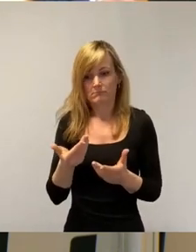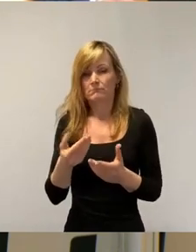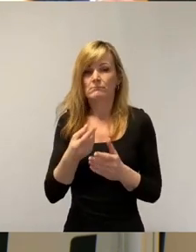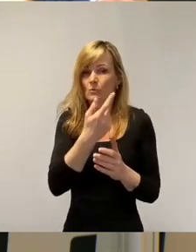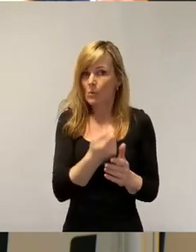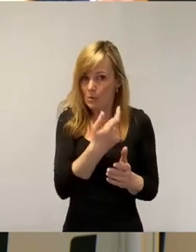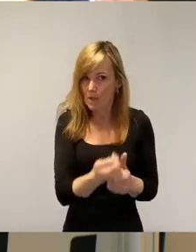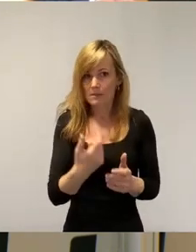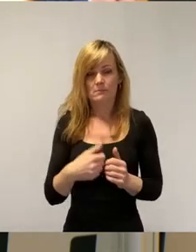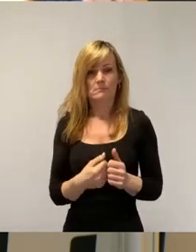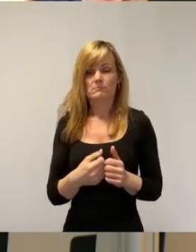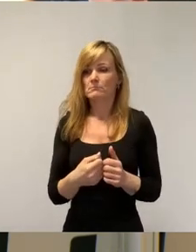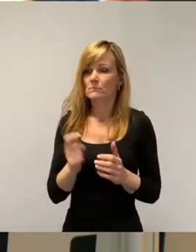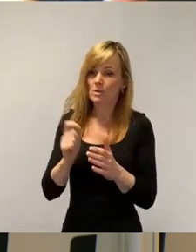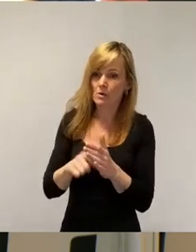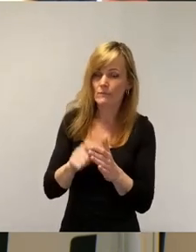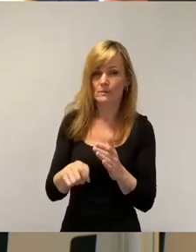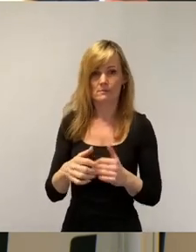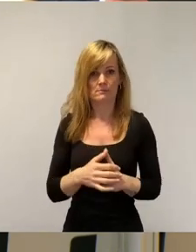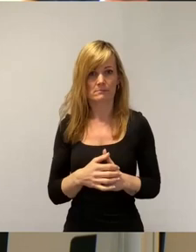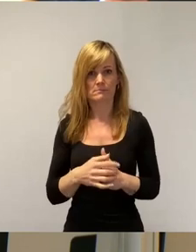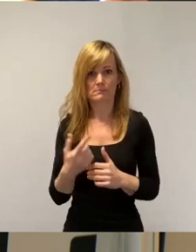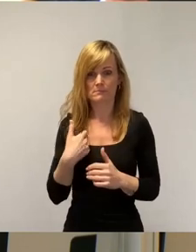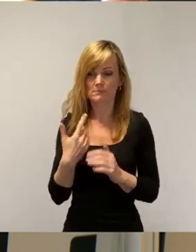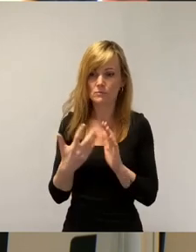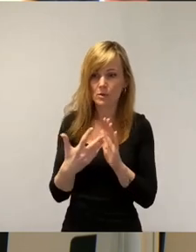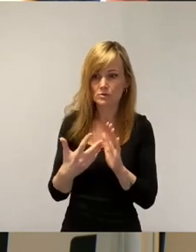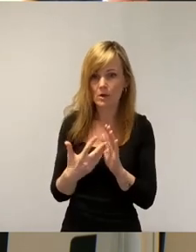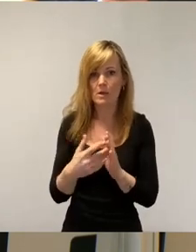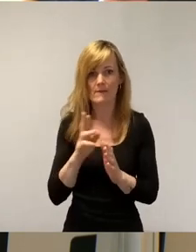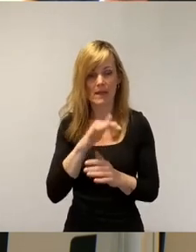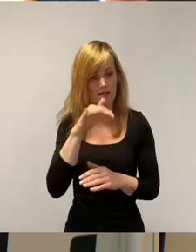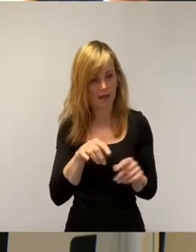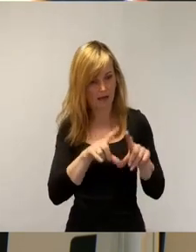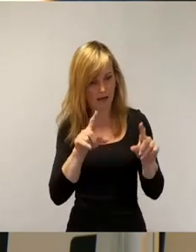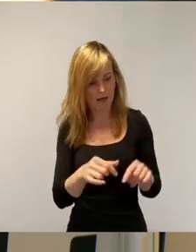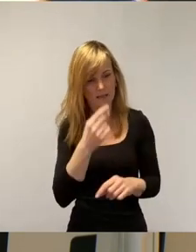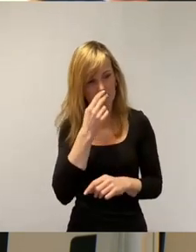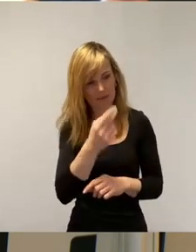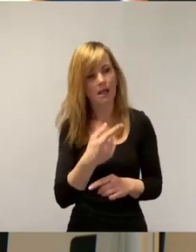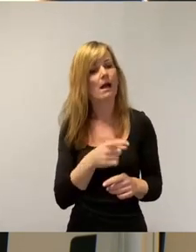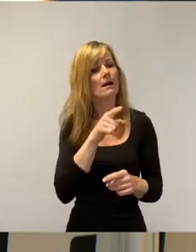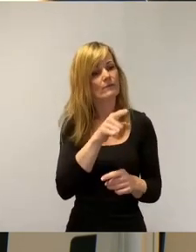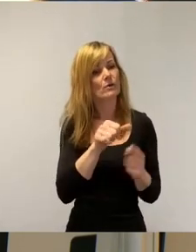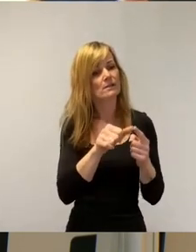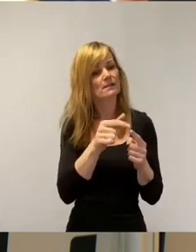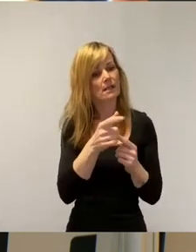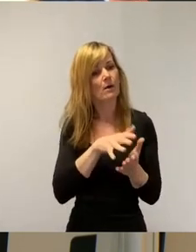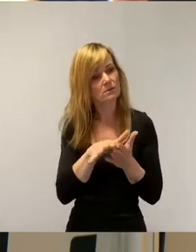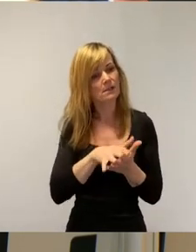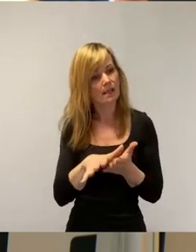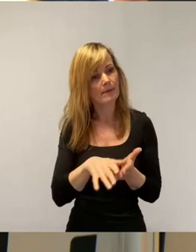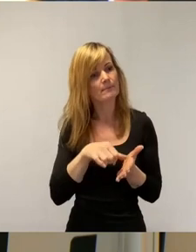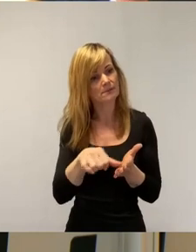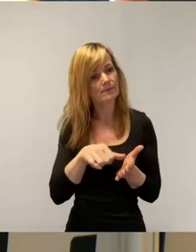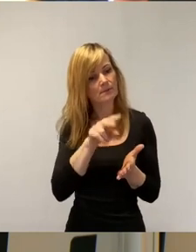Ich kann kontrolliert werden. Wer die Karte hat, kann ja dann sehen, aha, die Person hat es dafür ausgegeben, dafür ausgegeben, dafür ausgegeben.